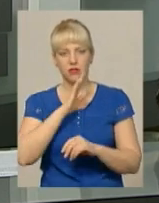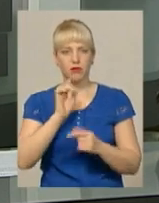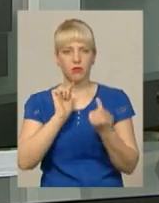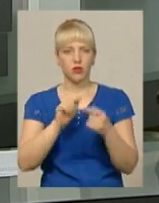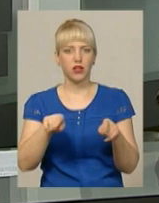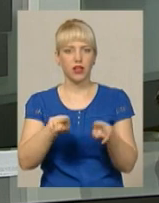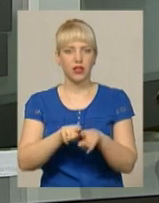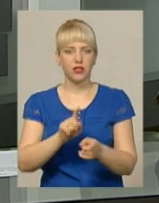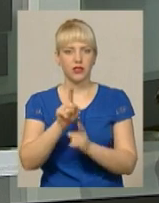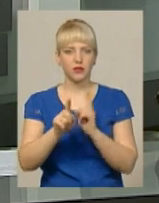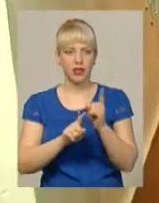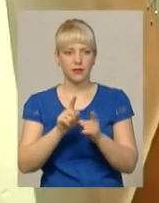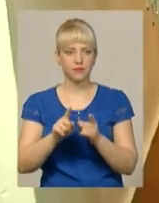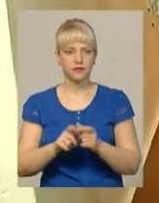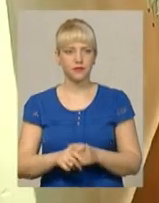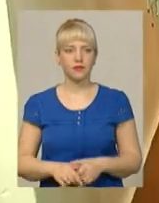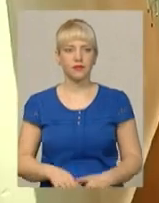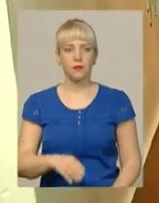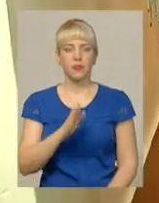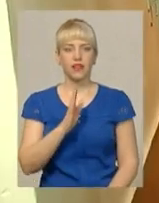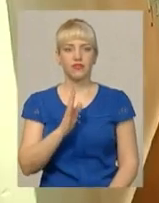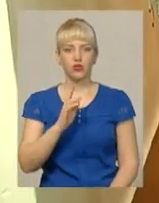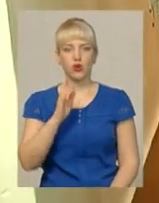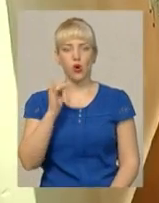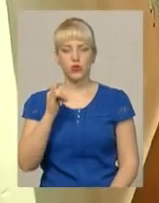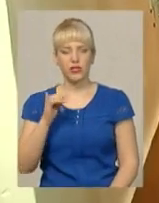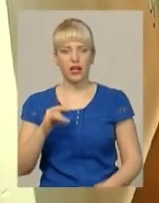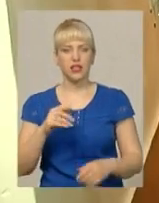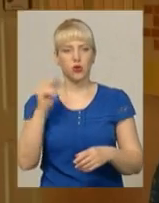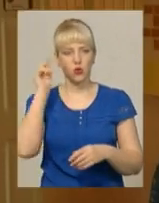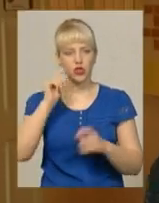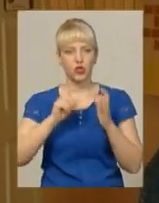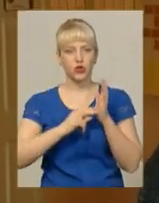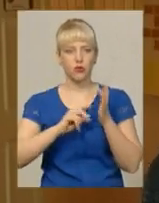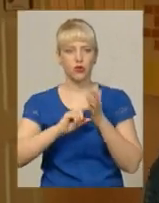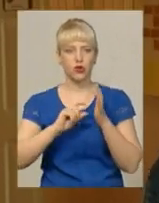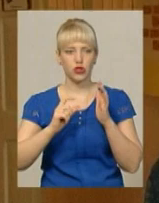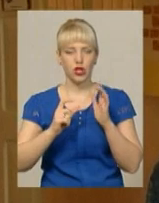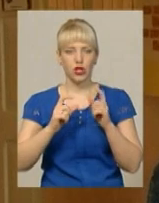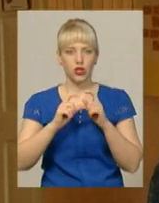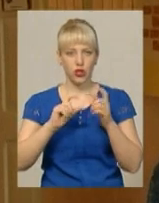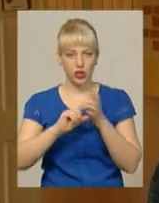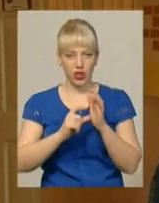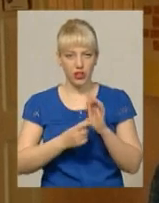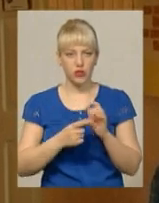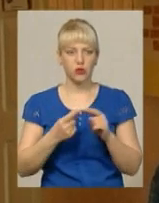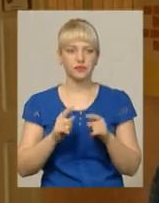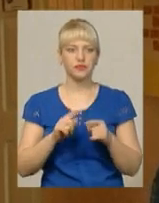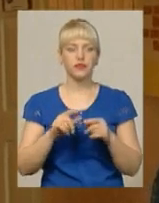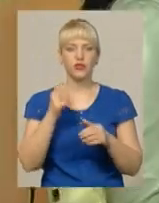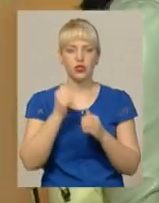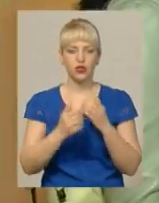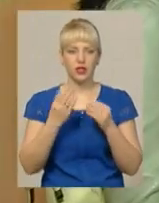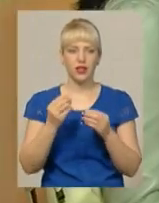колега Дарина Денисенко. Віктор Усатий – учень сьомого класу Аркадієвецької загальноосвітньої школи. Щодня, каже, витрачає 10